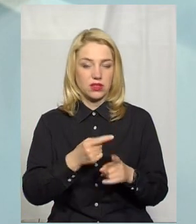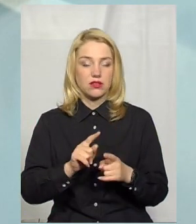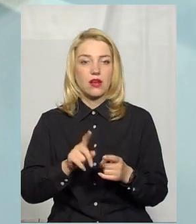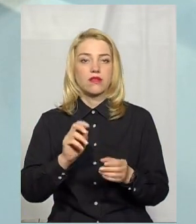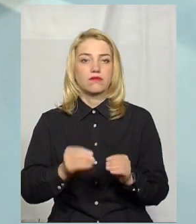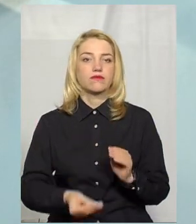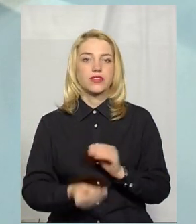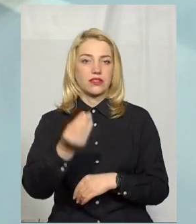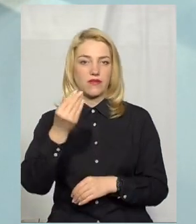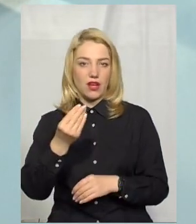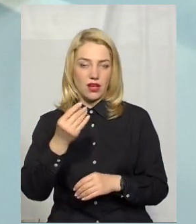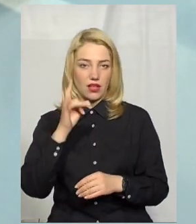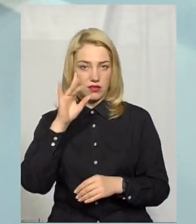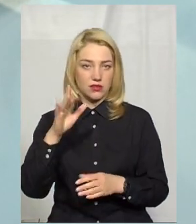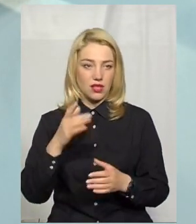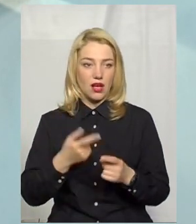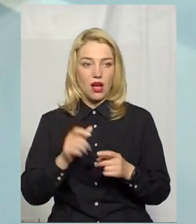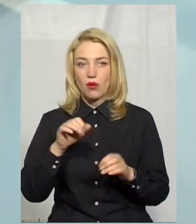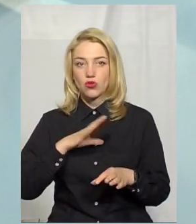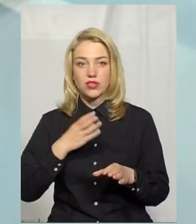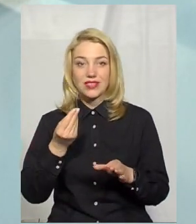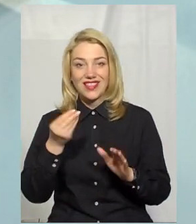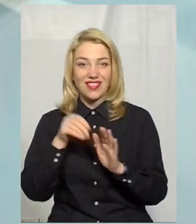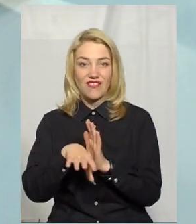питання, можливо, він не благодійник, можливо, він інвестор?